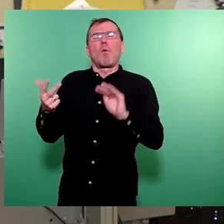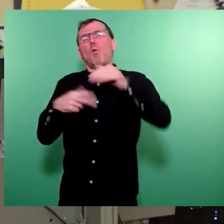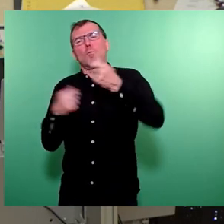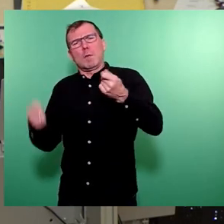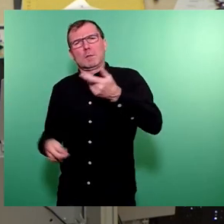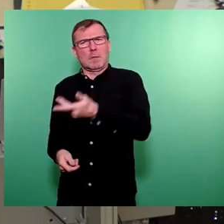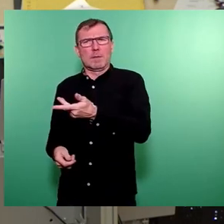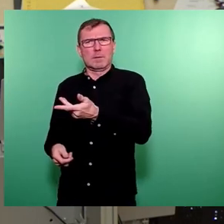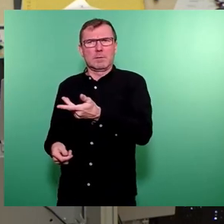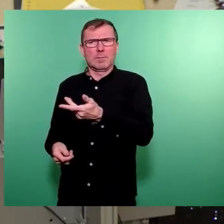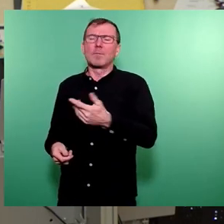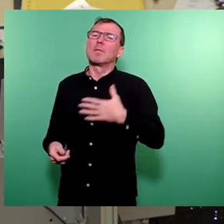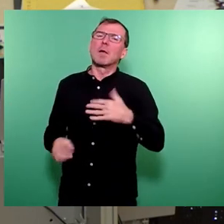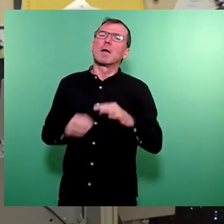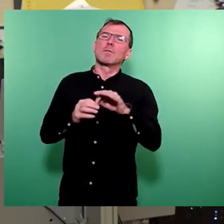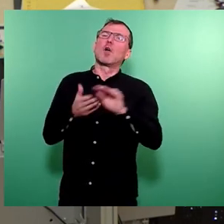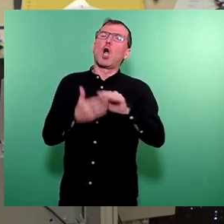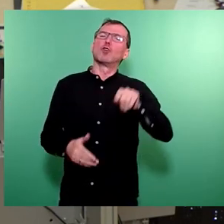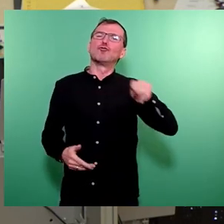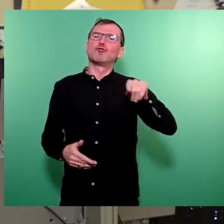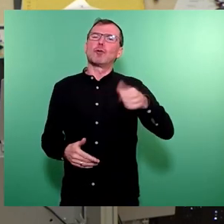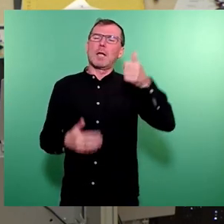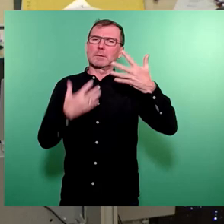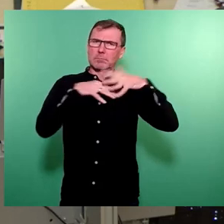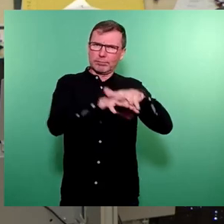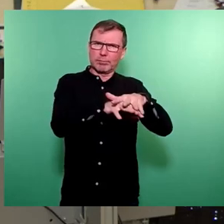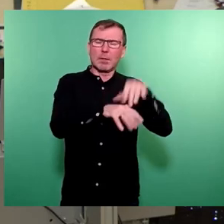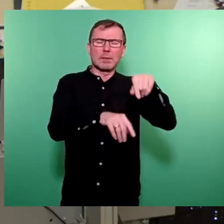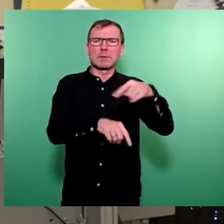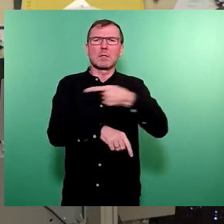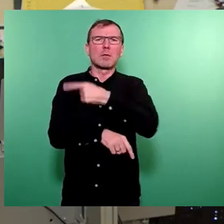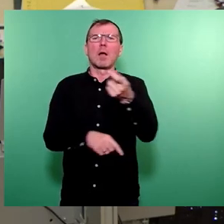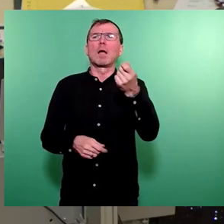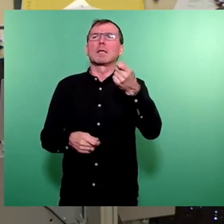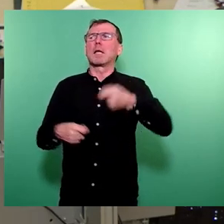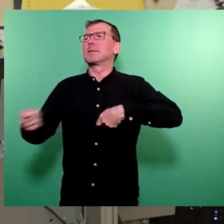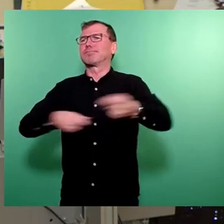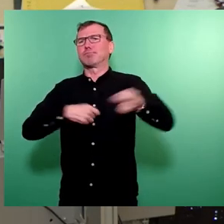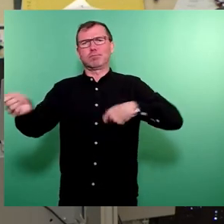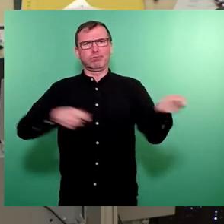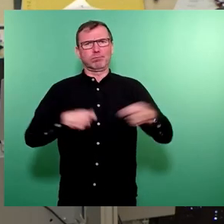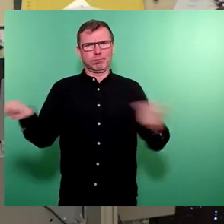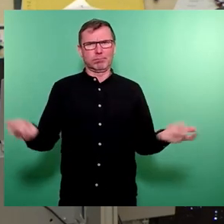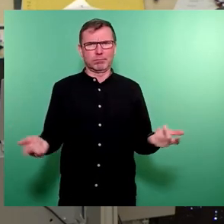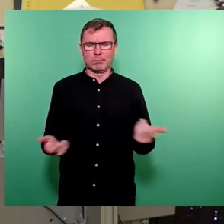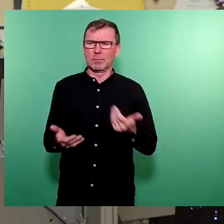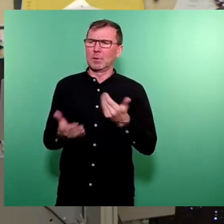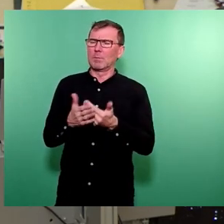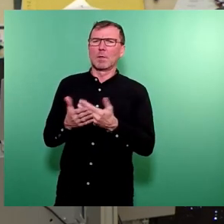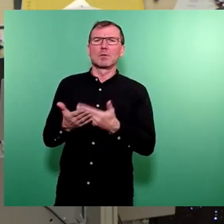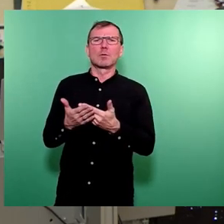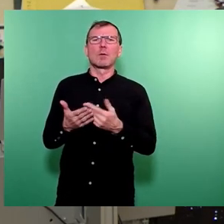wir waren dafür, das in den Schulen erst mal zu etablieren. Jetzt wird einfach mit dem Geld um sich geschmissen, damit eben zum Beispiel im